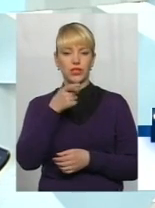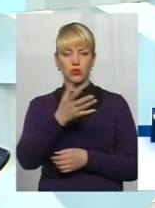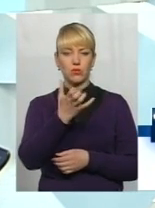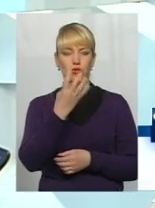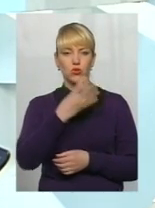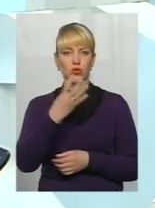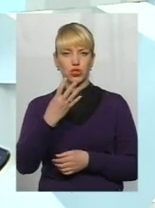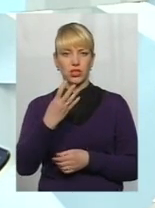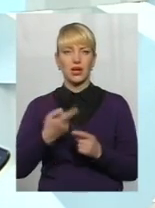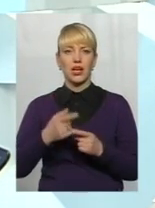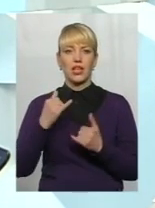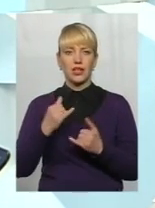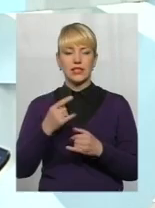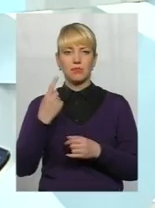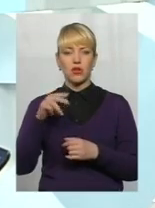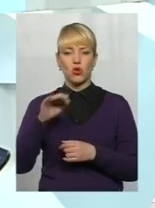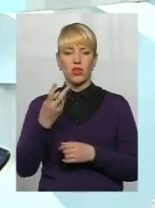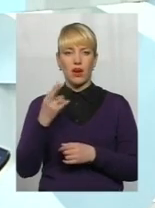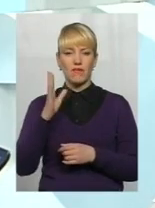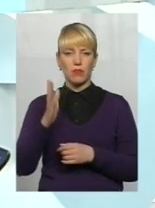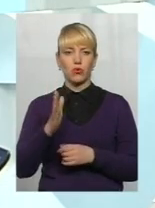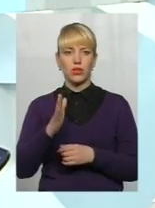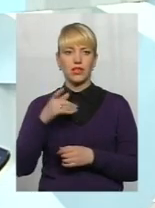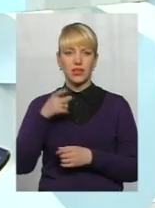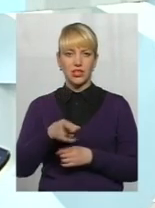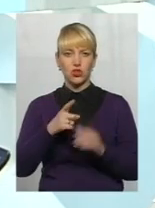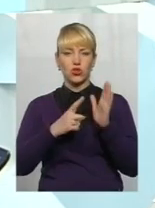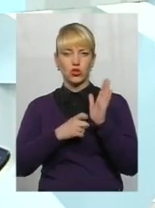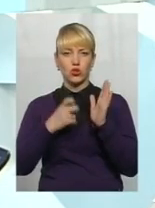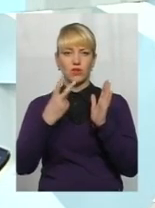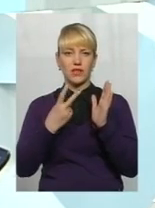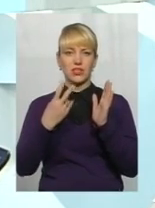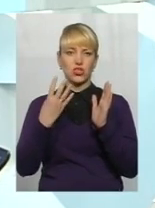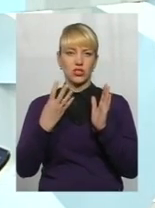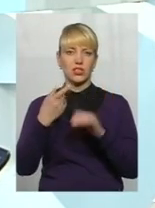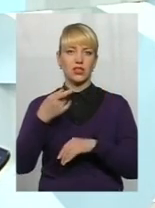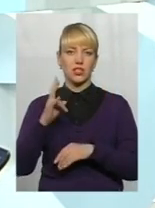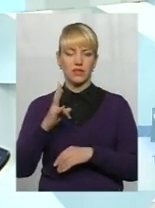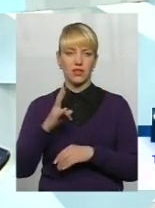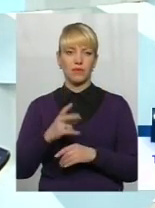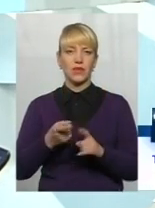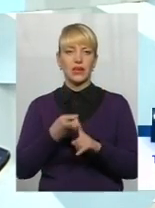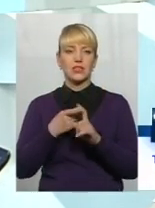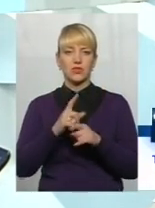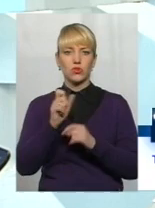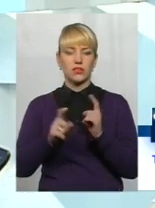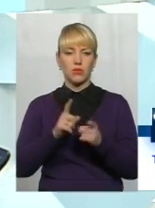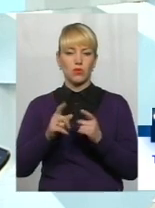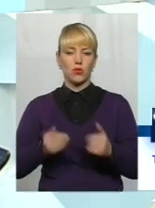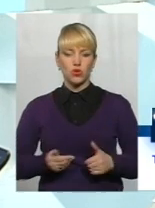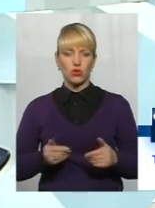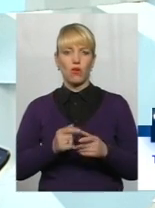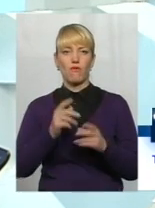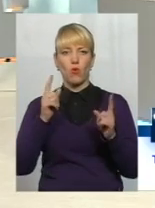гривні і з 1 травня буде становити 1624 гривні. В зв'язку із зміною прожиткового